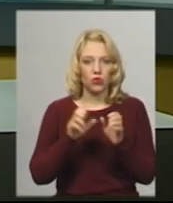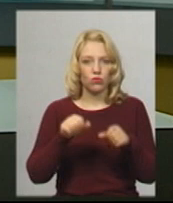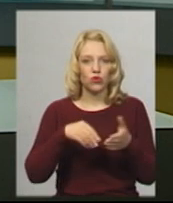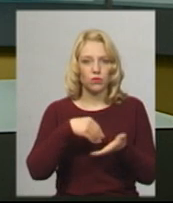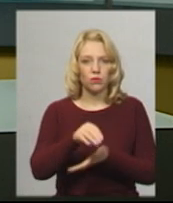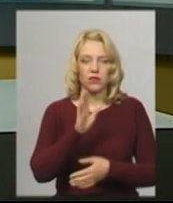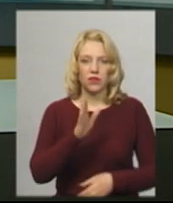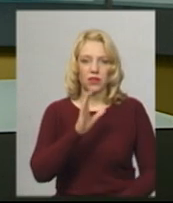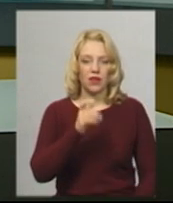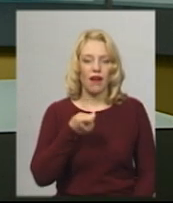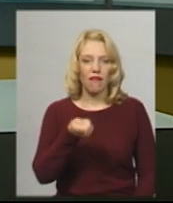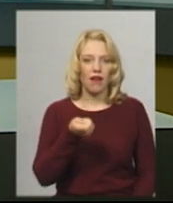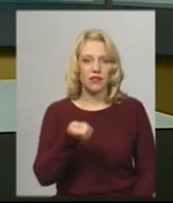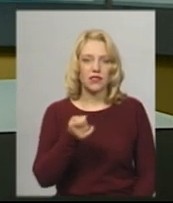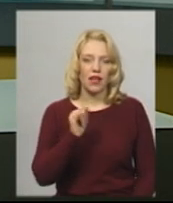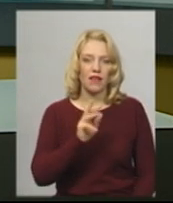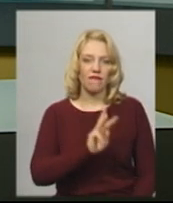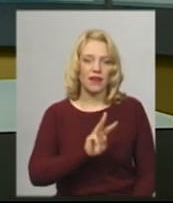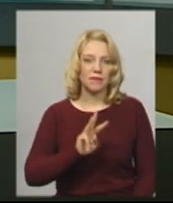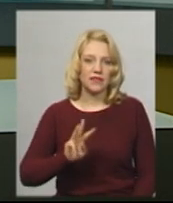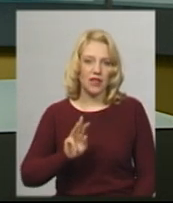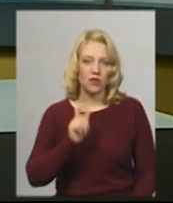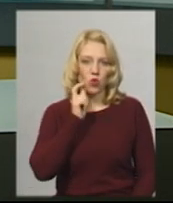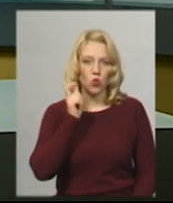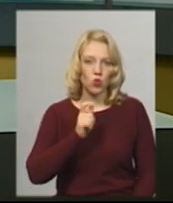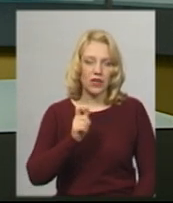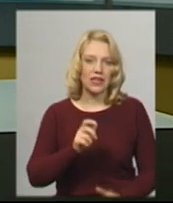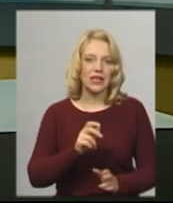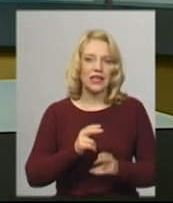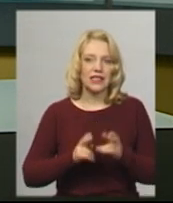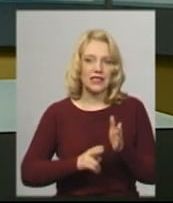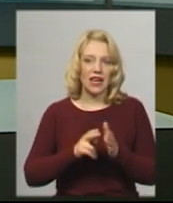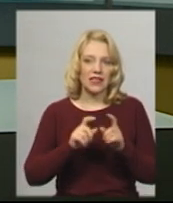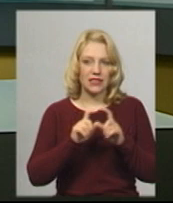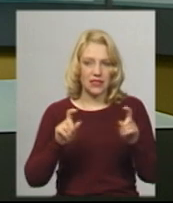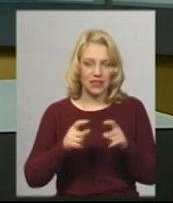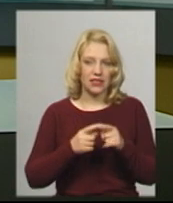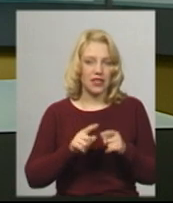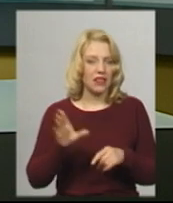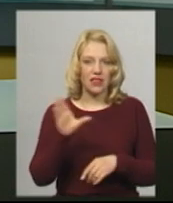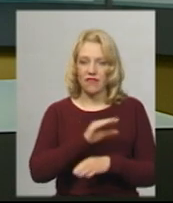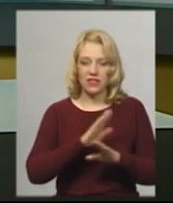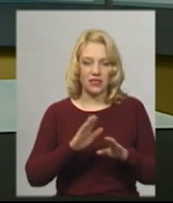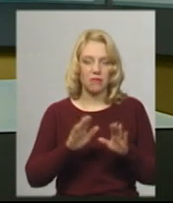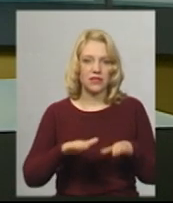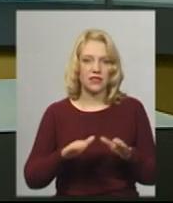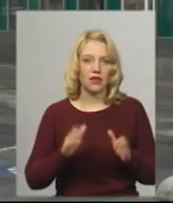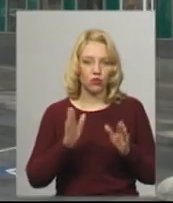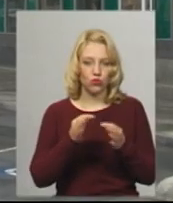касах вокзалів та на веб-сайті «Укрзалізниці», додає Владислав Бондар. Каже, не усі місця будуть доступні для продажу.